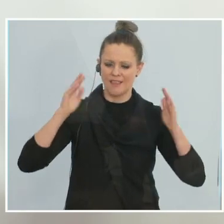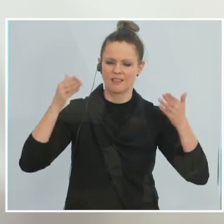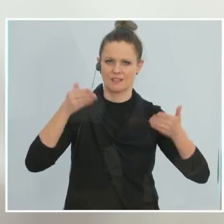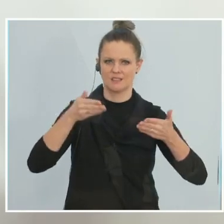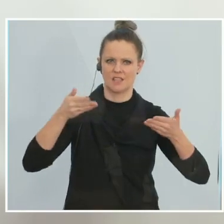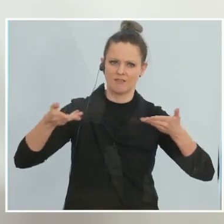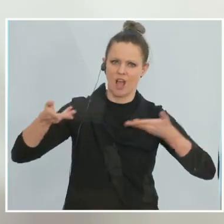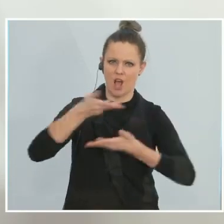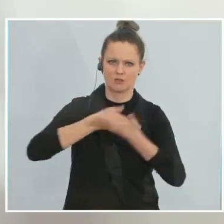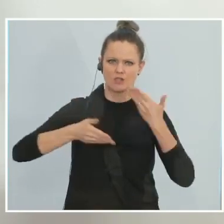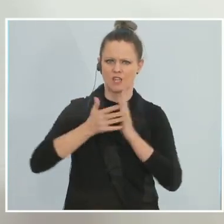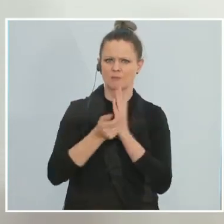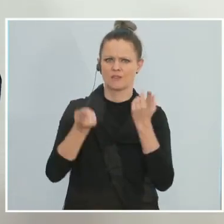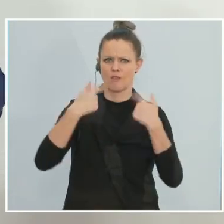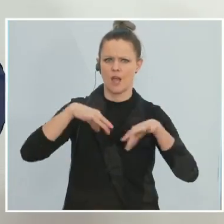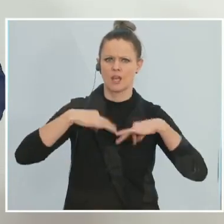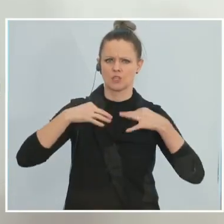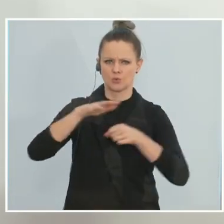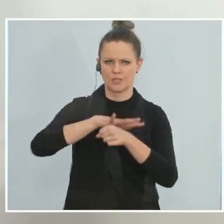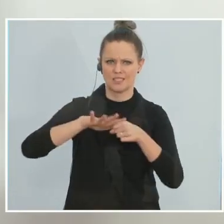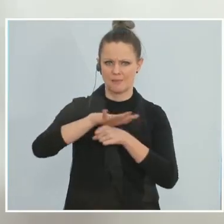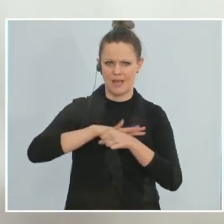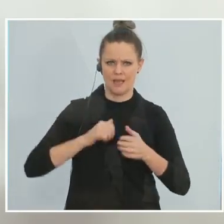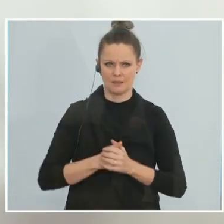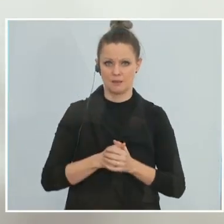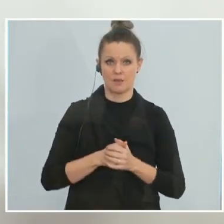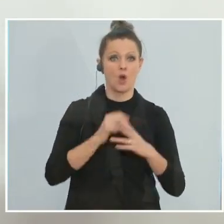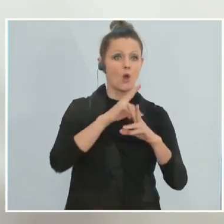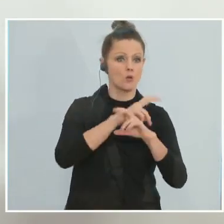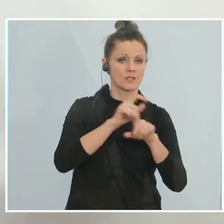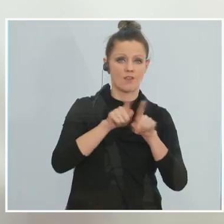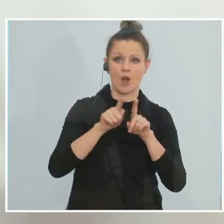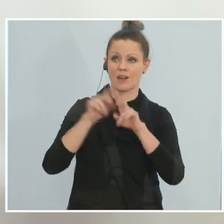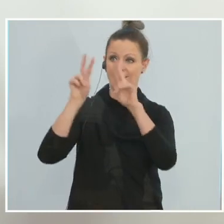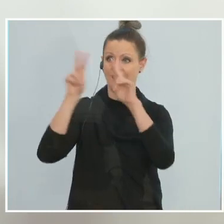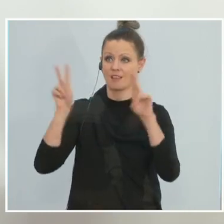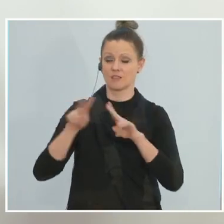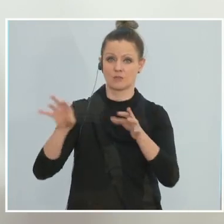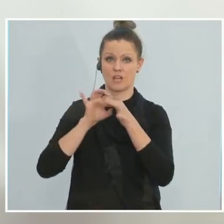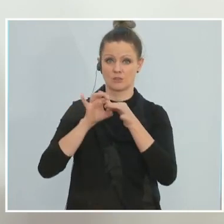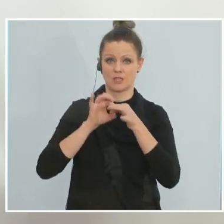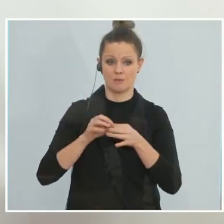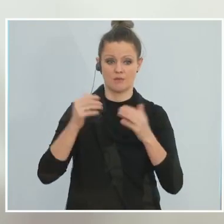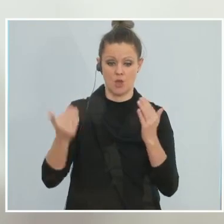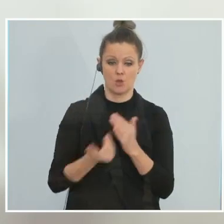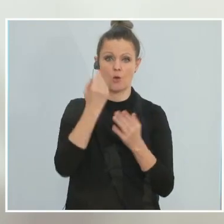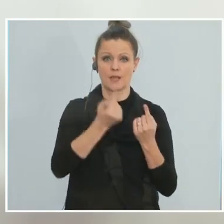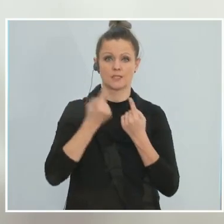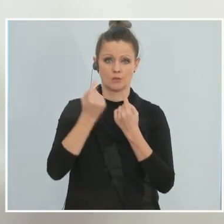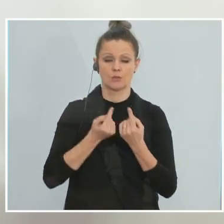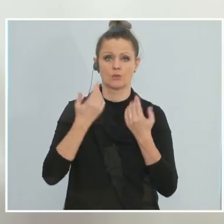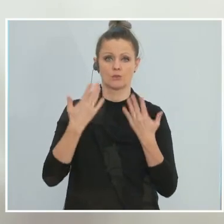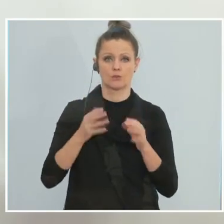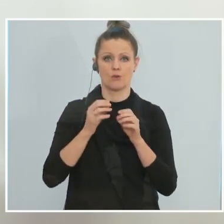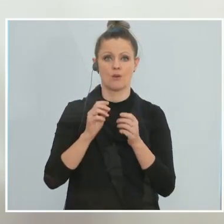Gesundheitsbereich beraten. Aus Österreich, aber auch im internationalen Zusammenhang und die neue Situation hat sich durch